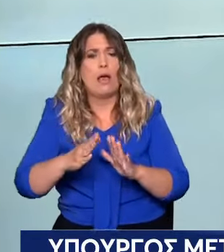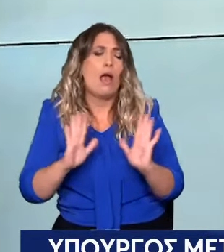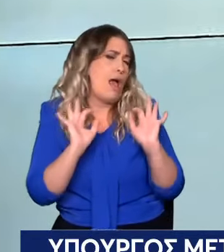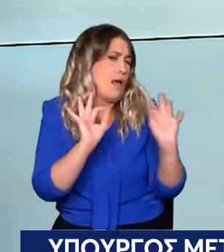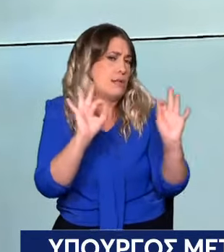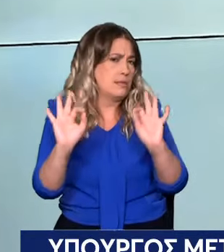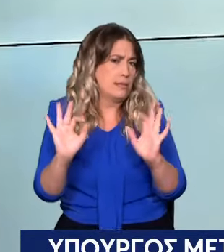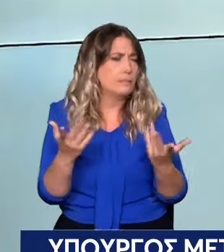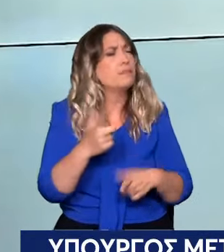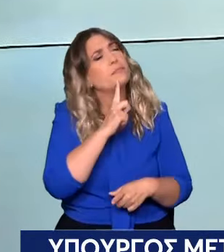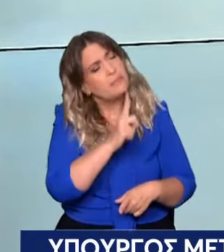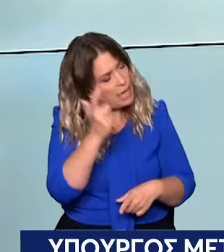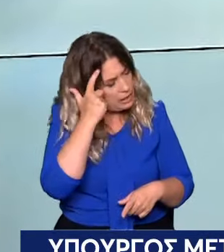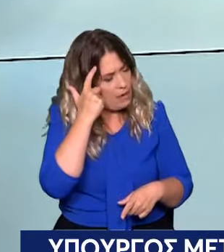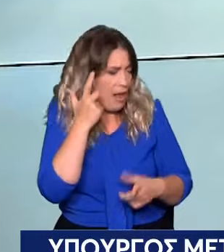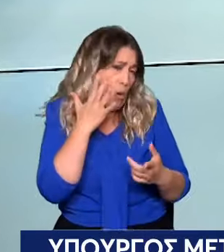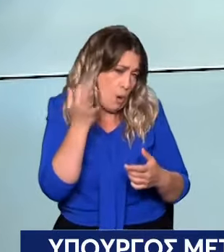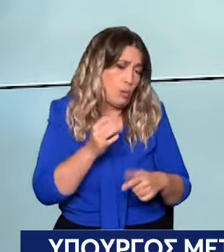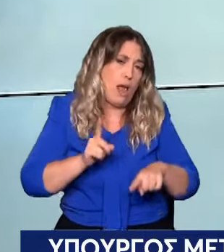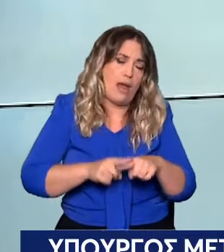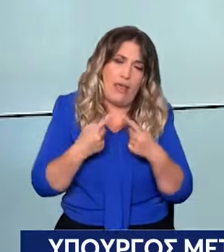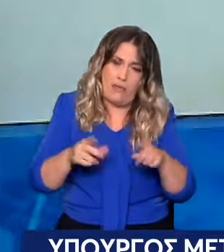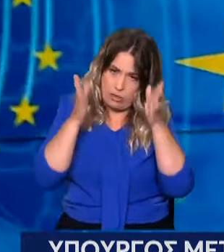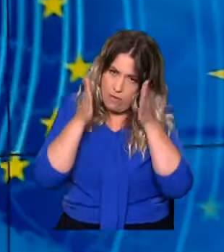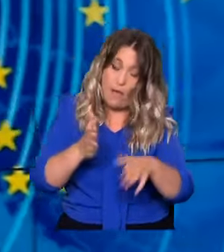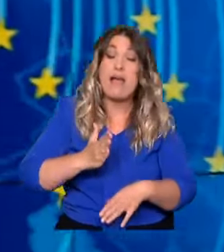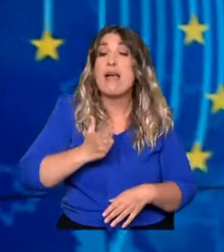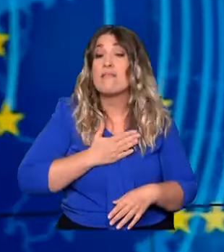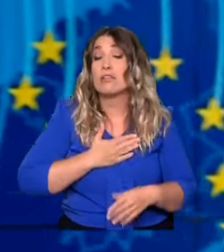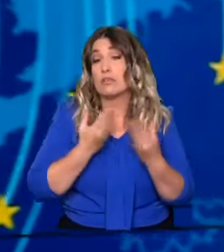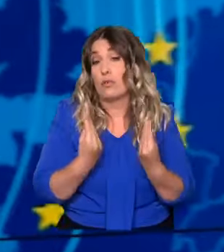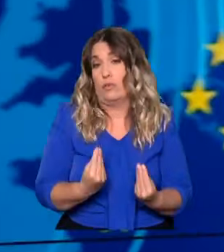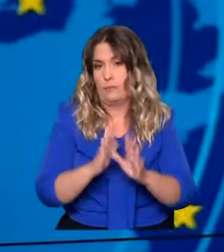Ευχαριστώ πολύ κύριε Κερίτη. Σας ευχαριστώ πάρα πολύ ο Υπουργός Μοταναστευτικής Πολιτικής και πάω να βρω τώρα γιατί